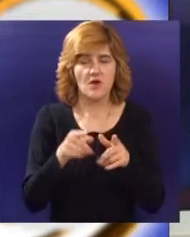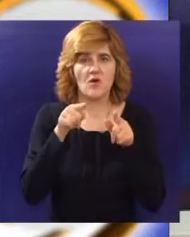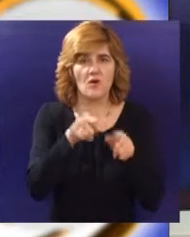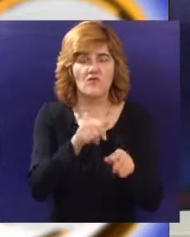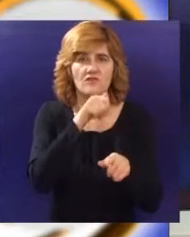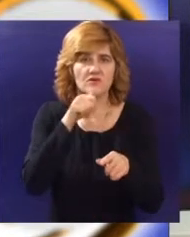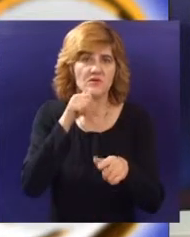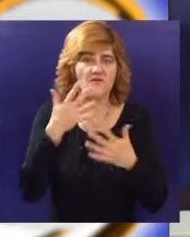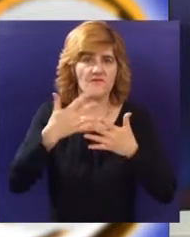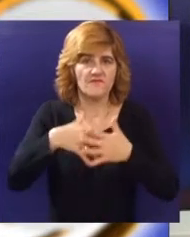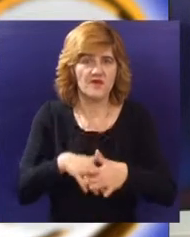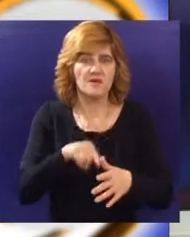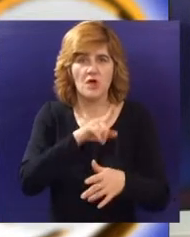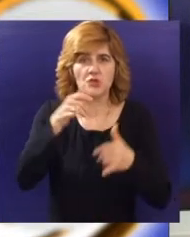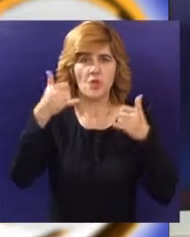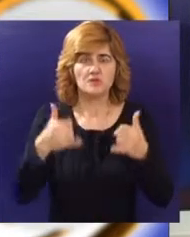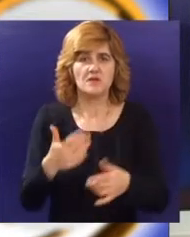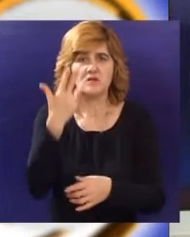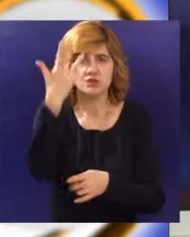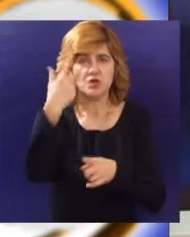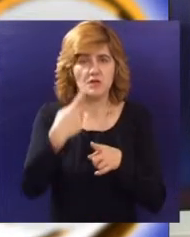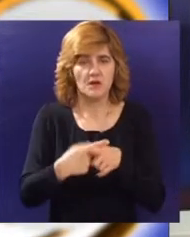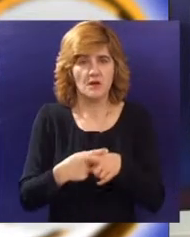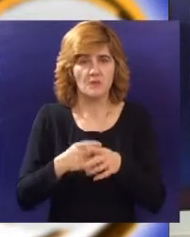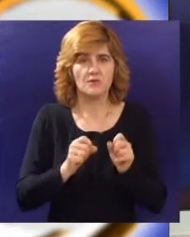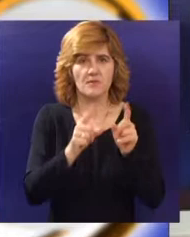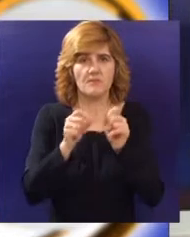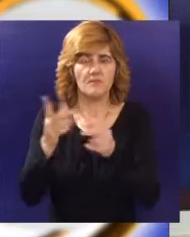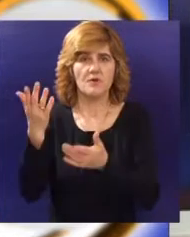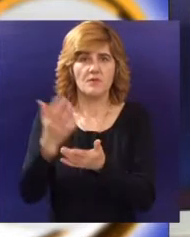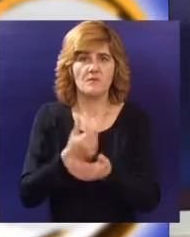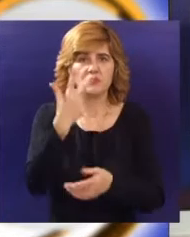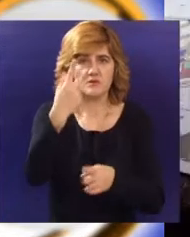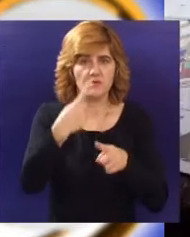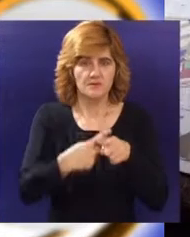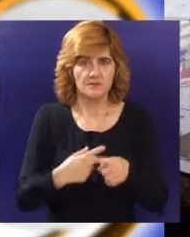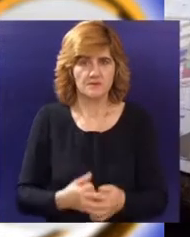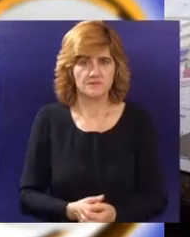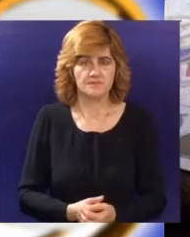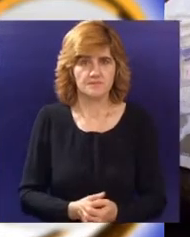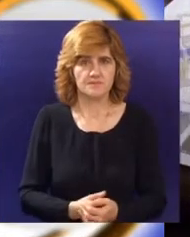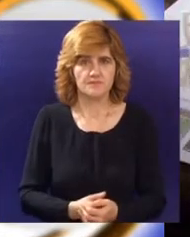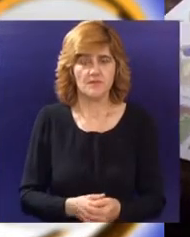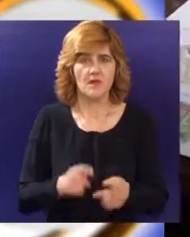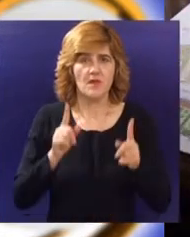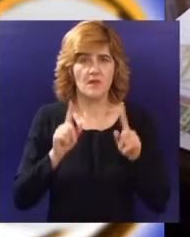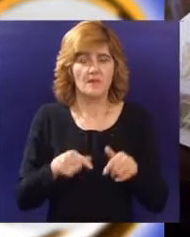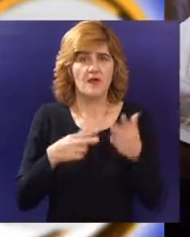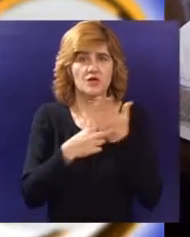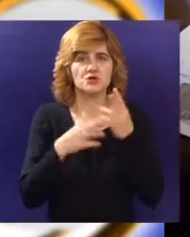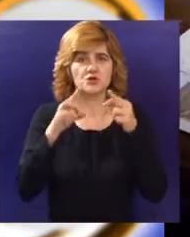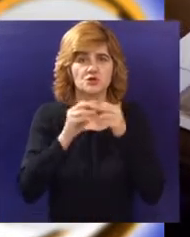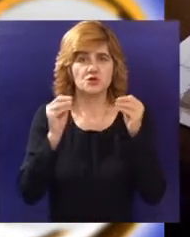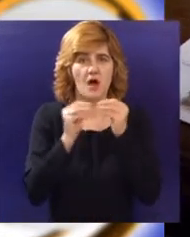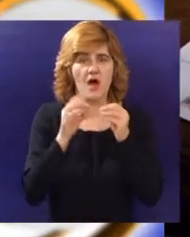Subotički urbanisti su do sada učestvovali na četiri salona urbanizma i osvojili tri nagrade. Na sajmu urbanizmu u Šapcu